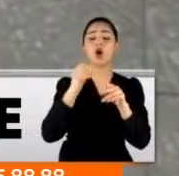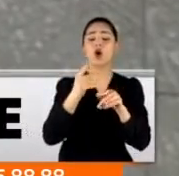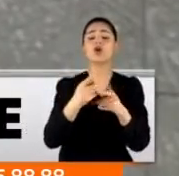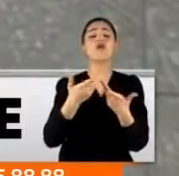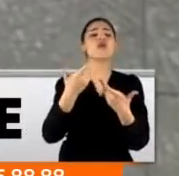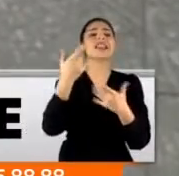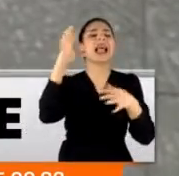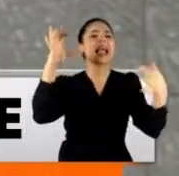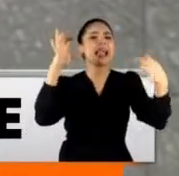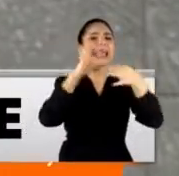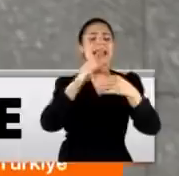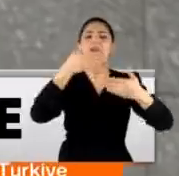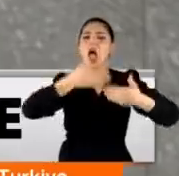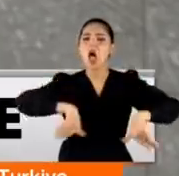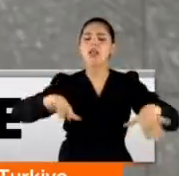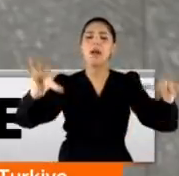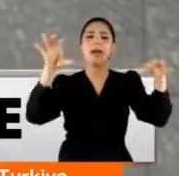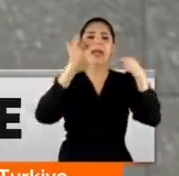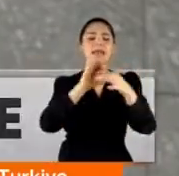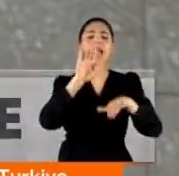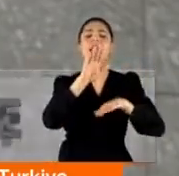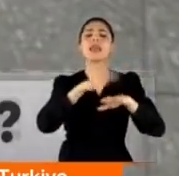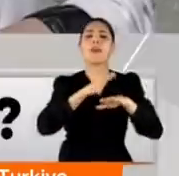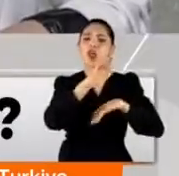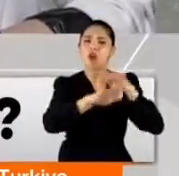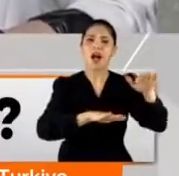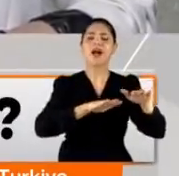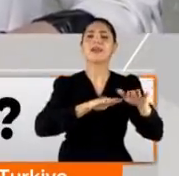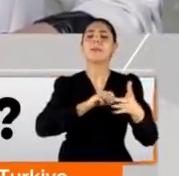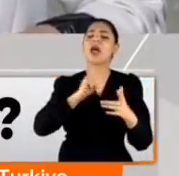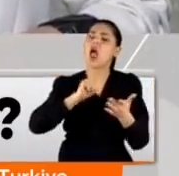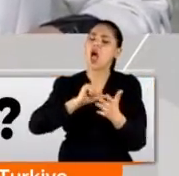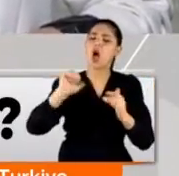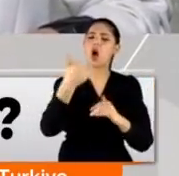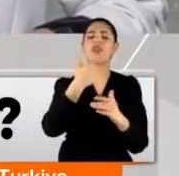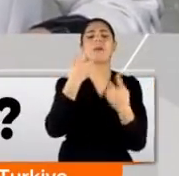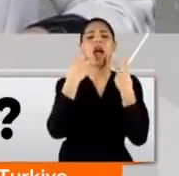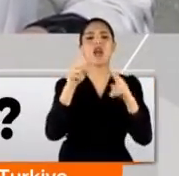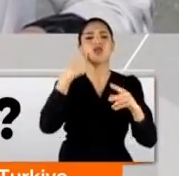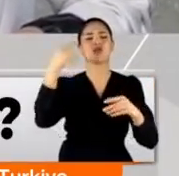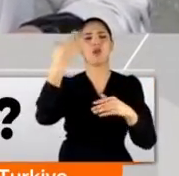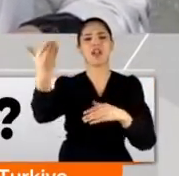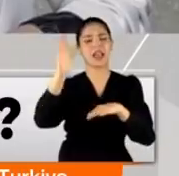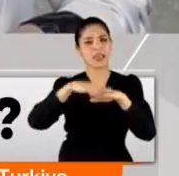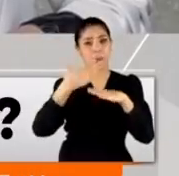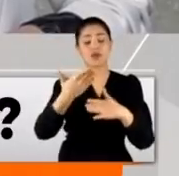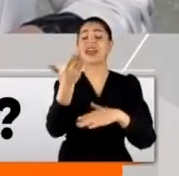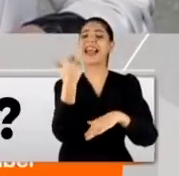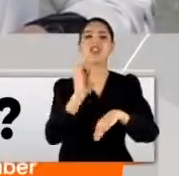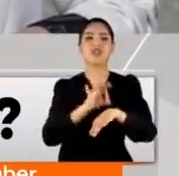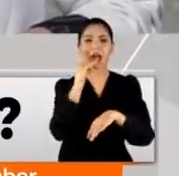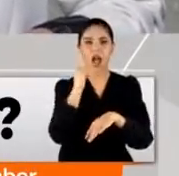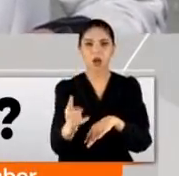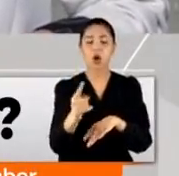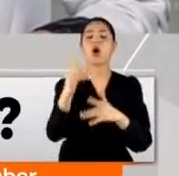gidişatı alınan tedbirlere yönelik atılacak adımların en önemli açıklamalarını Cumhurbaşkanı Erdoğan'dan alacağız. Az önümüzdeki dakikalarda